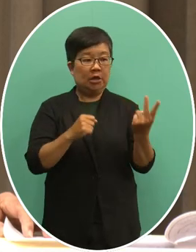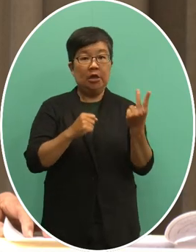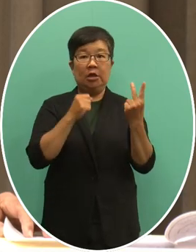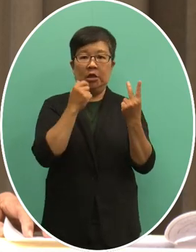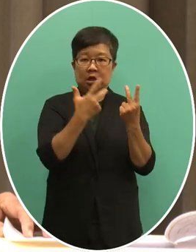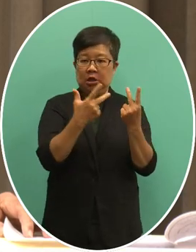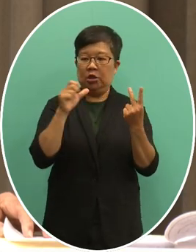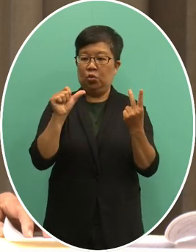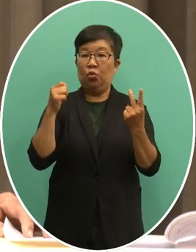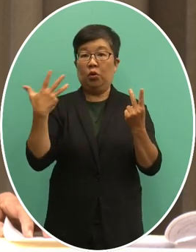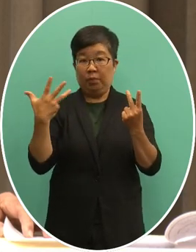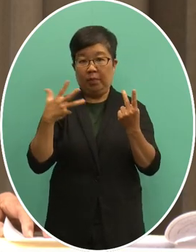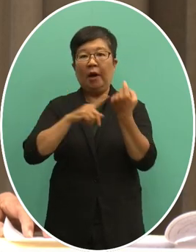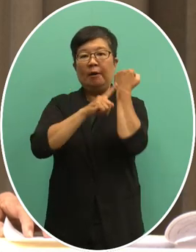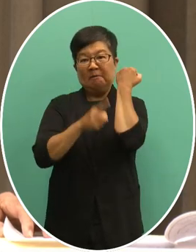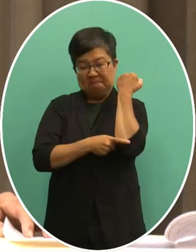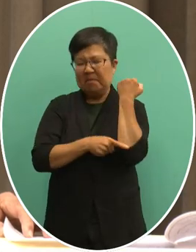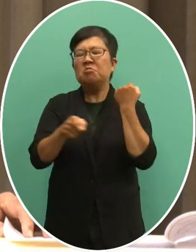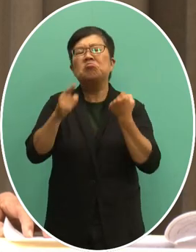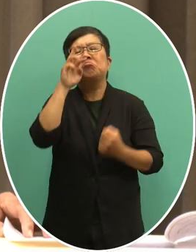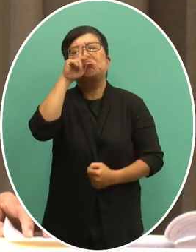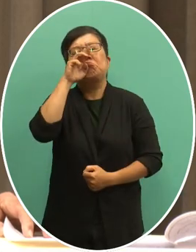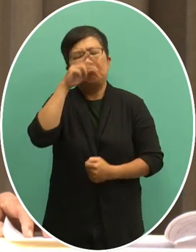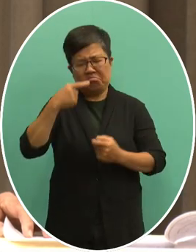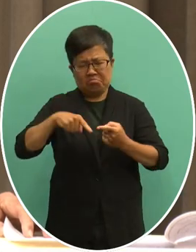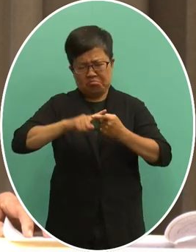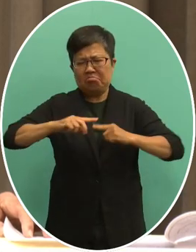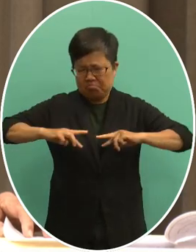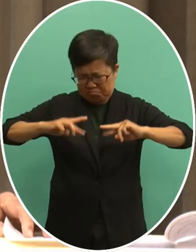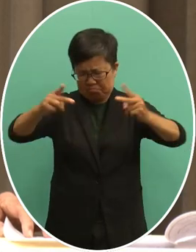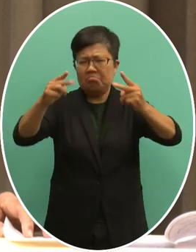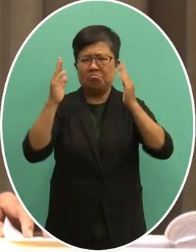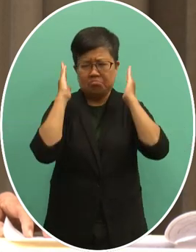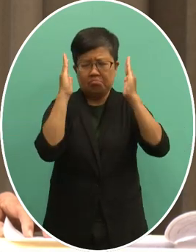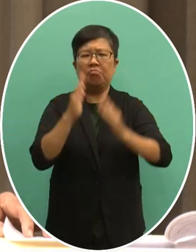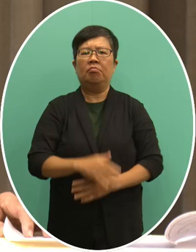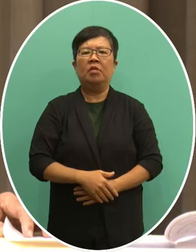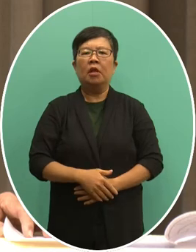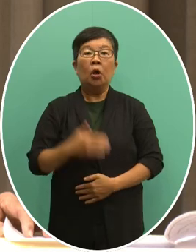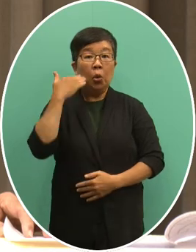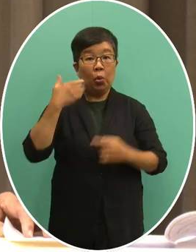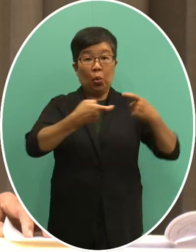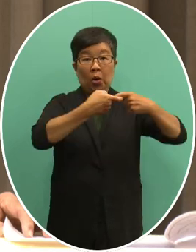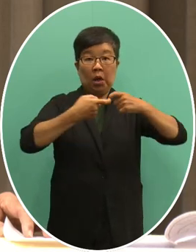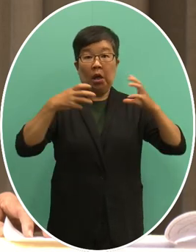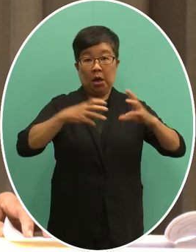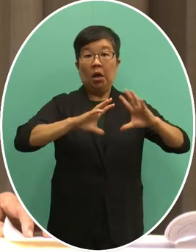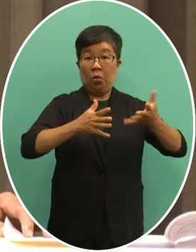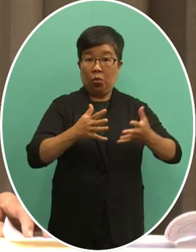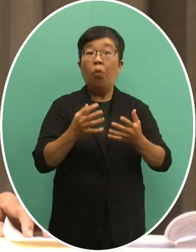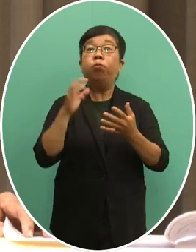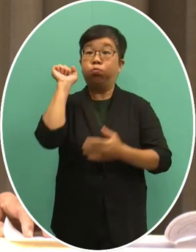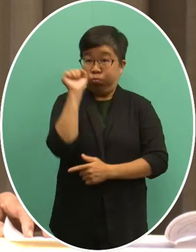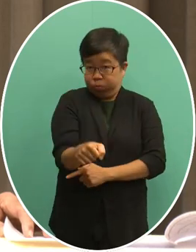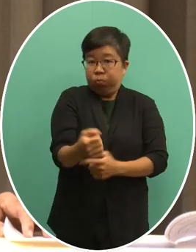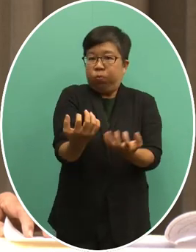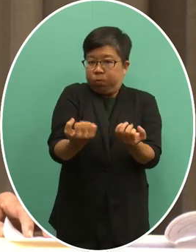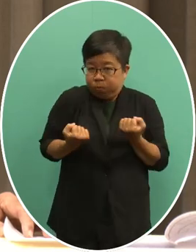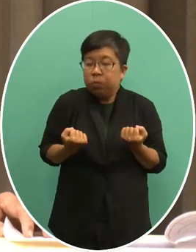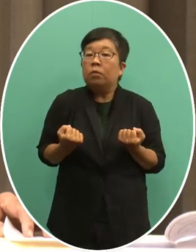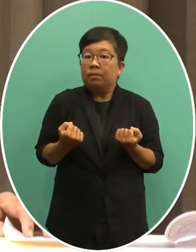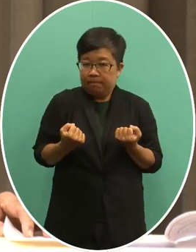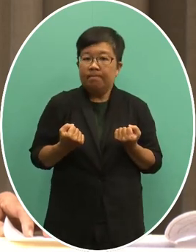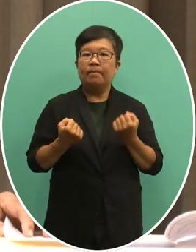是一个错误的决定要联合国来跟证那如何联合国接受这个把2758真正做一次